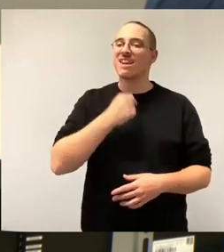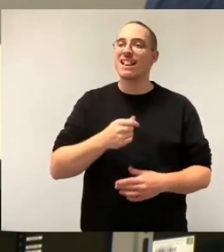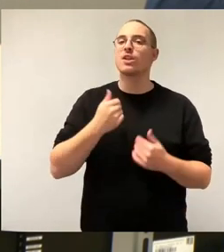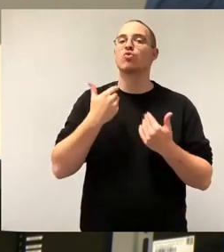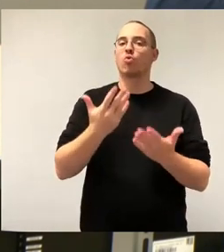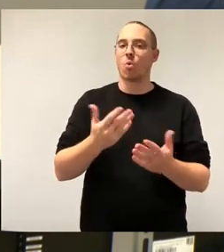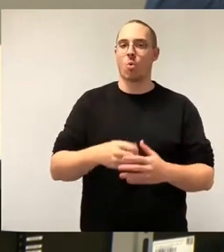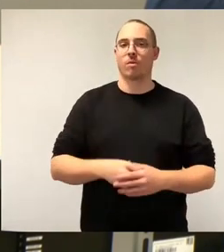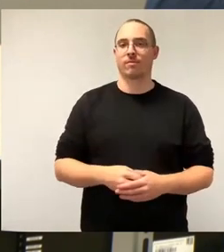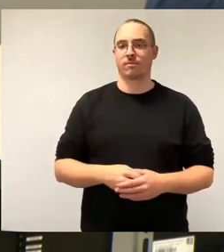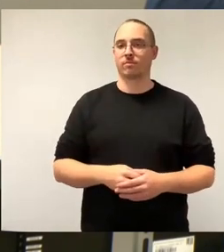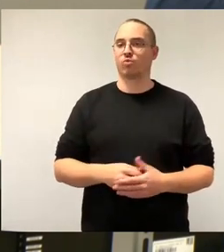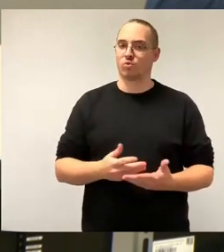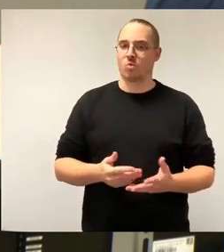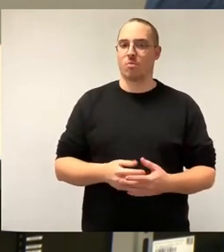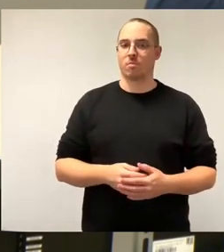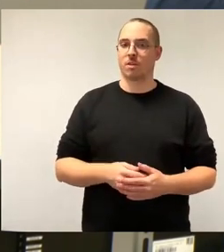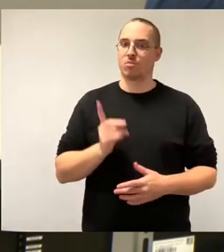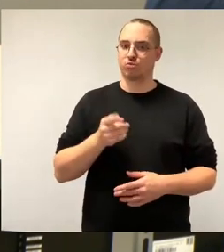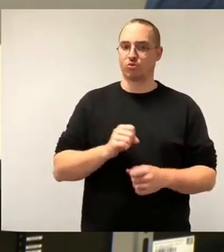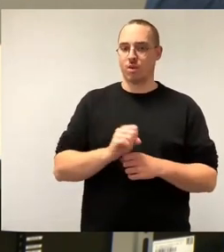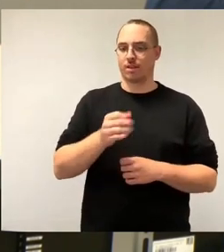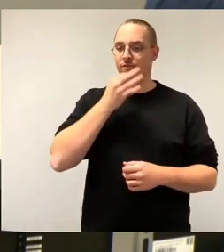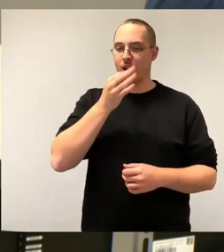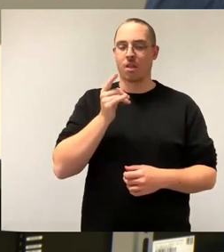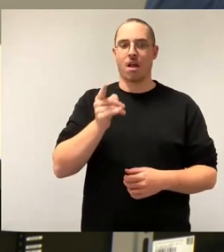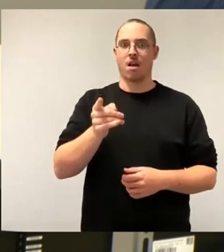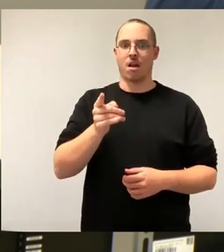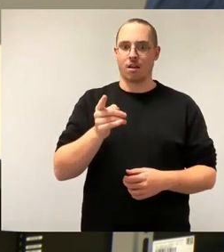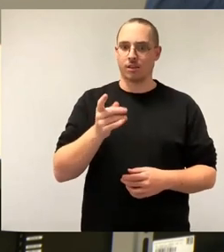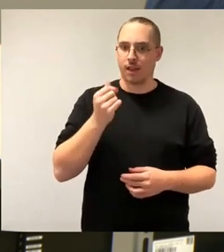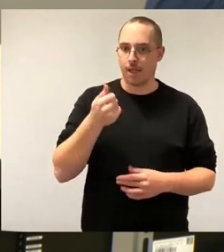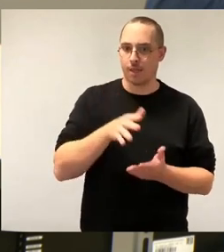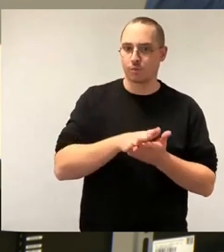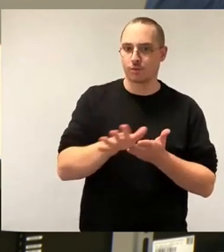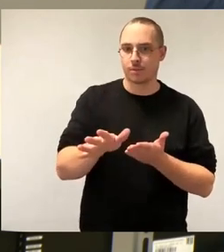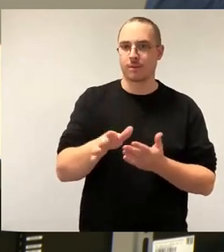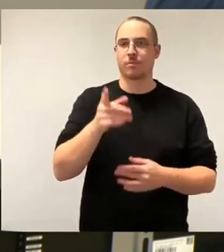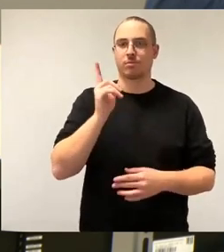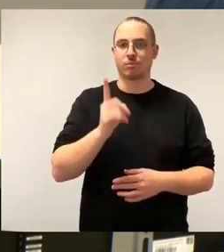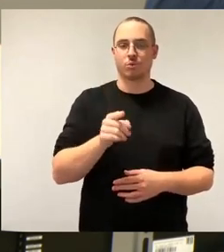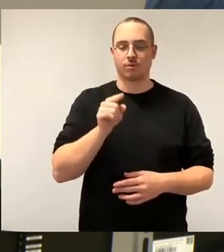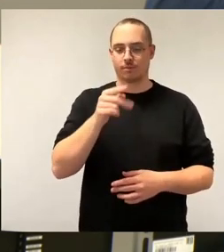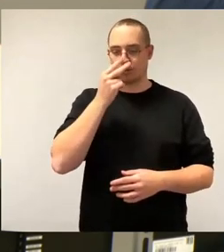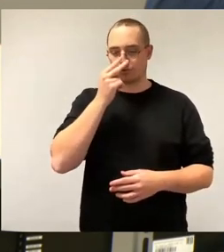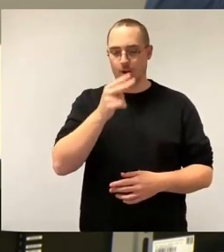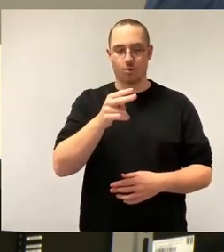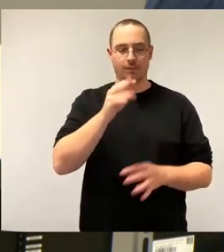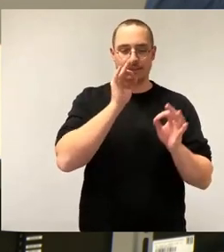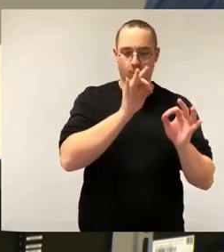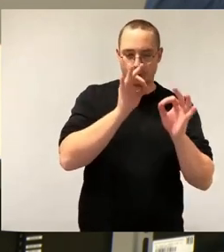Richtig ist, dass man überall, wo Geld ausgegeben wird, genau hinschauen muss. Lege den Finger auf jeden Postenstand, glaube ich mal,